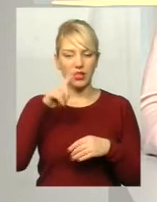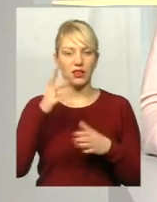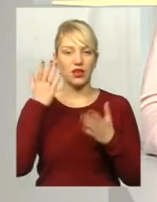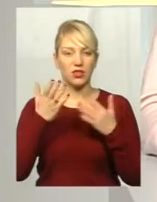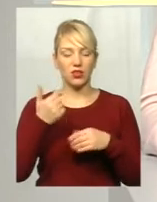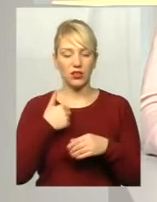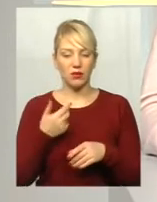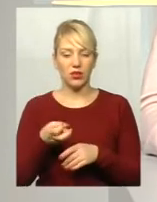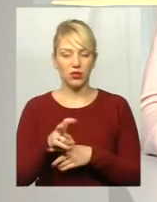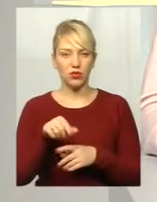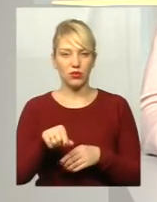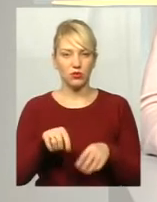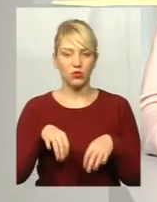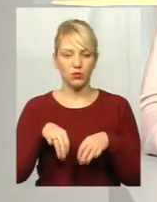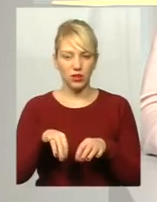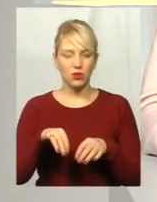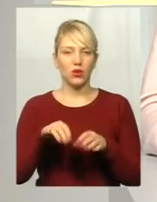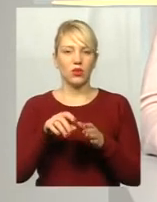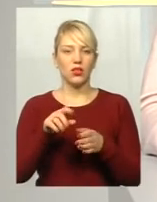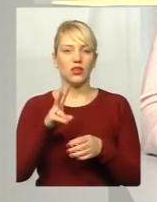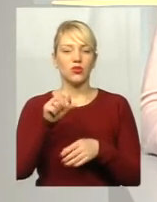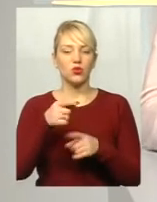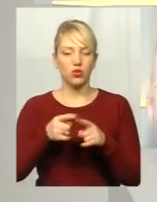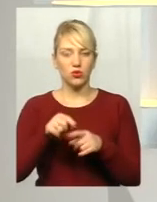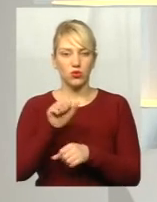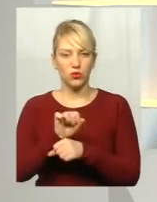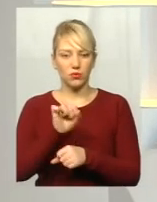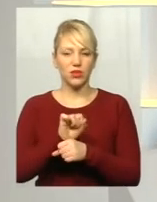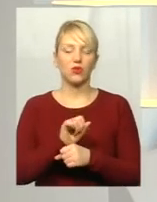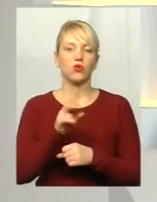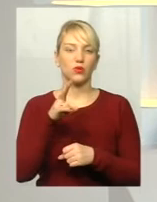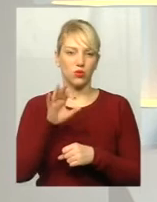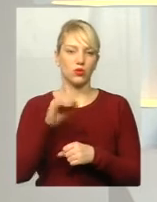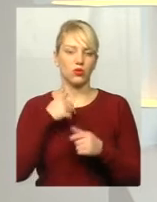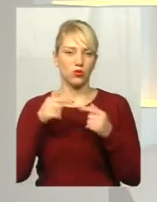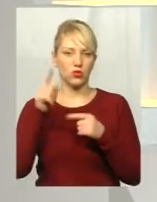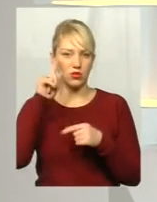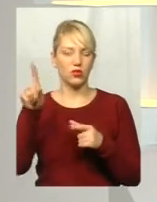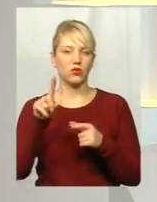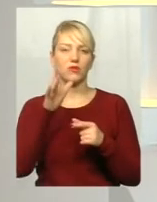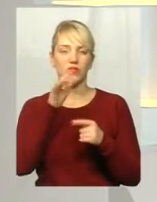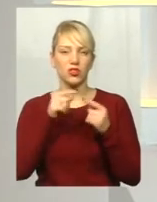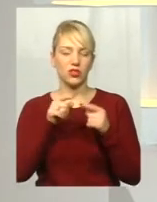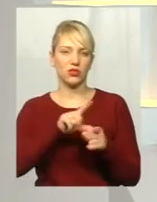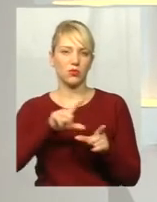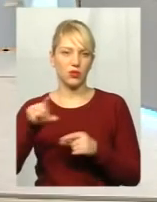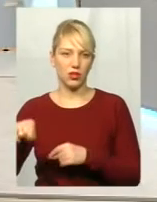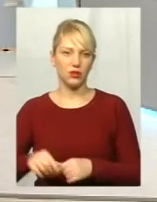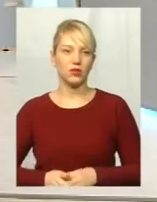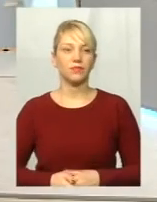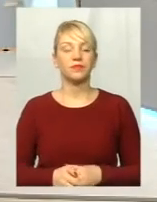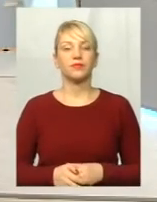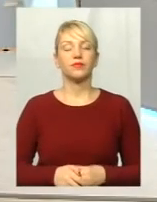автобусом чи тролейбусом. Ви говорите, що ще графіки руху відпрацьовувати. Сергій Володимирович, до вас запитання. Все ж таки,